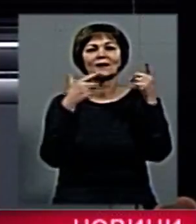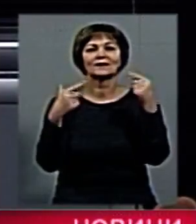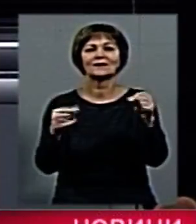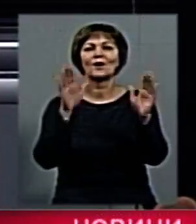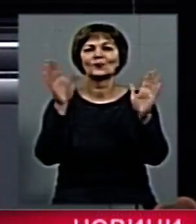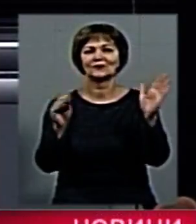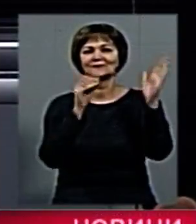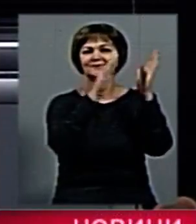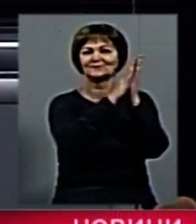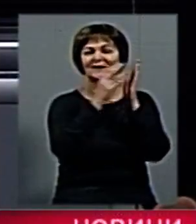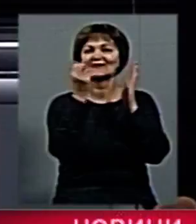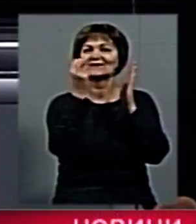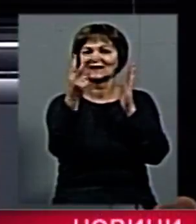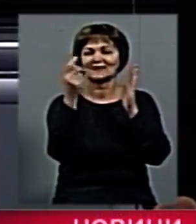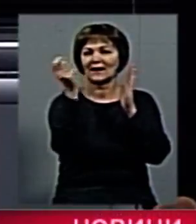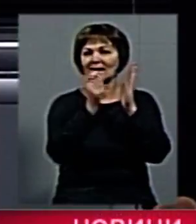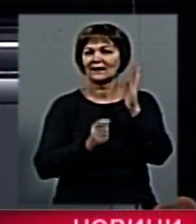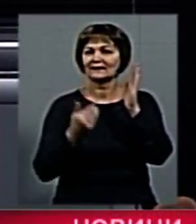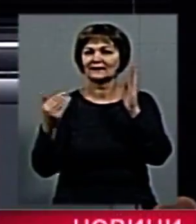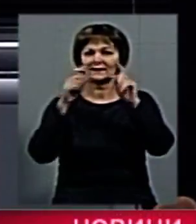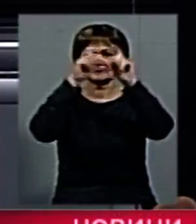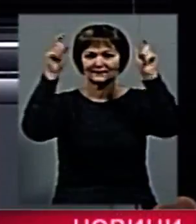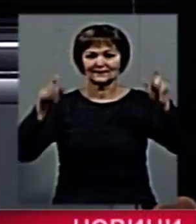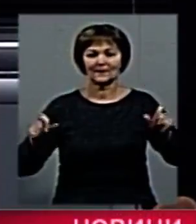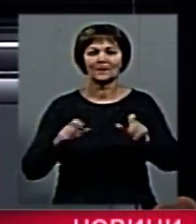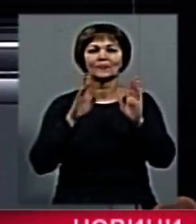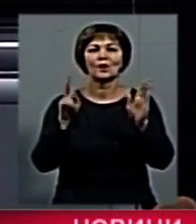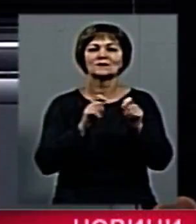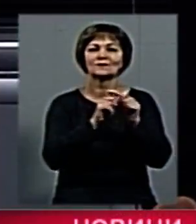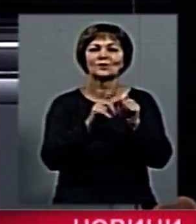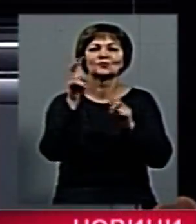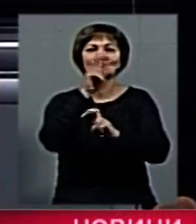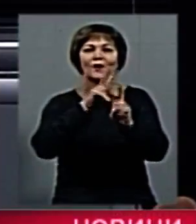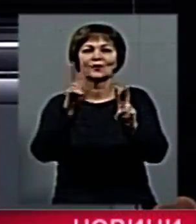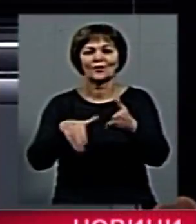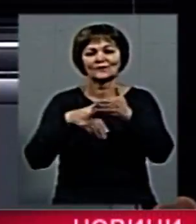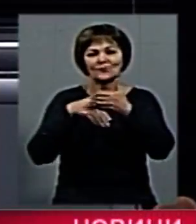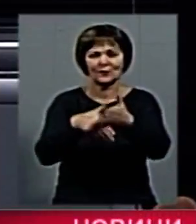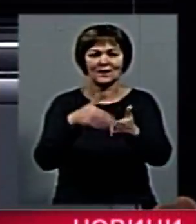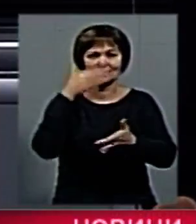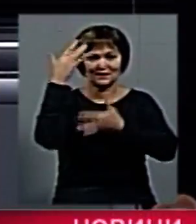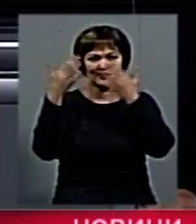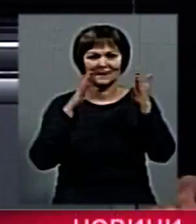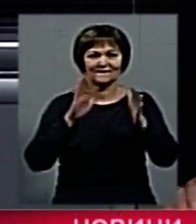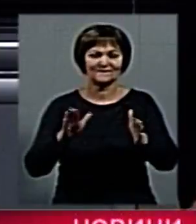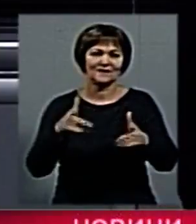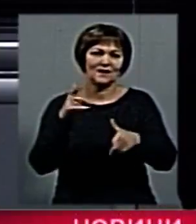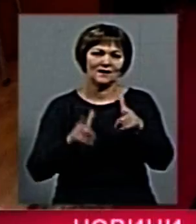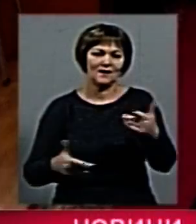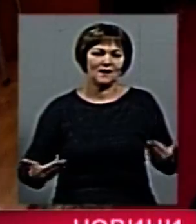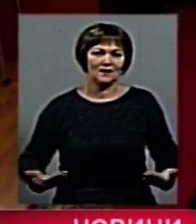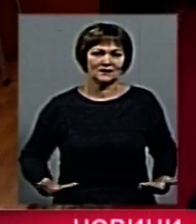12 картин. Залишилось знайти спонсора, який би допоміг втілити мрію художниці у реальність.